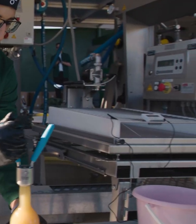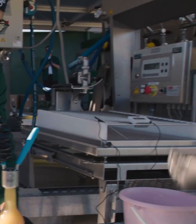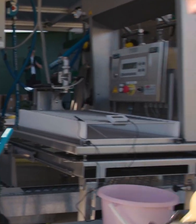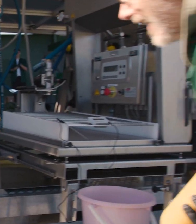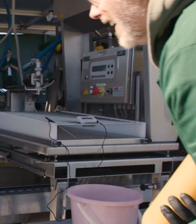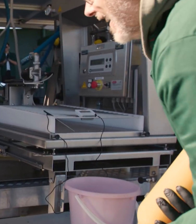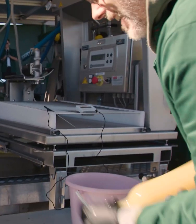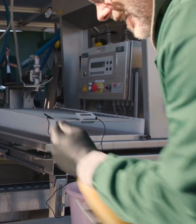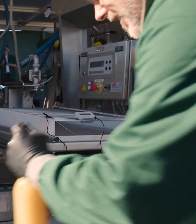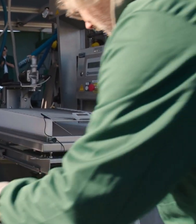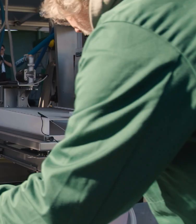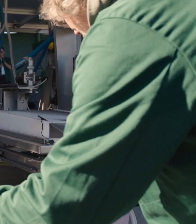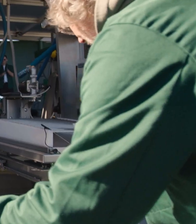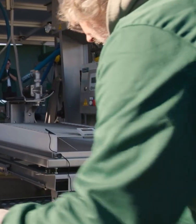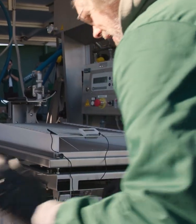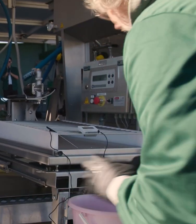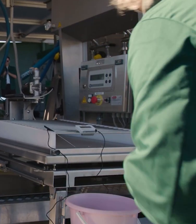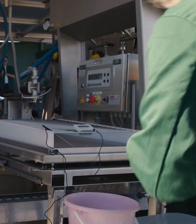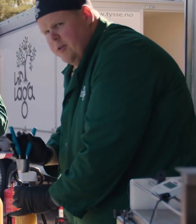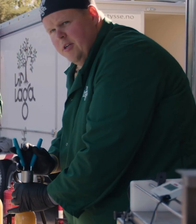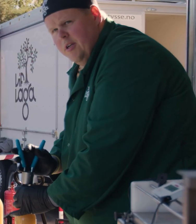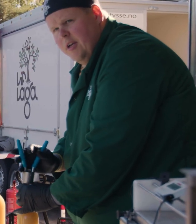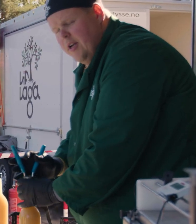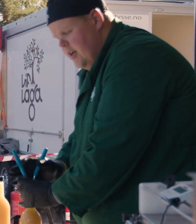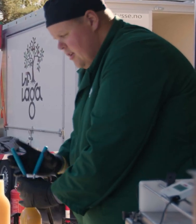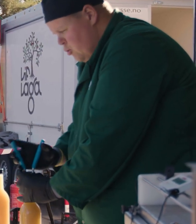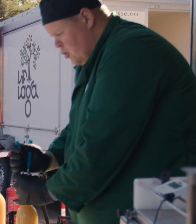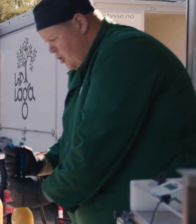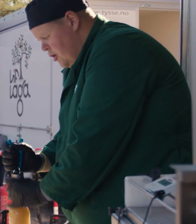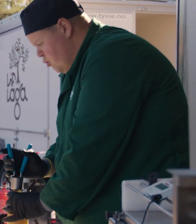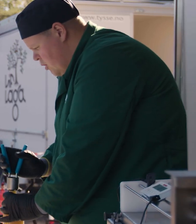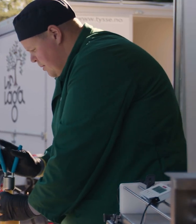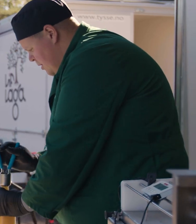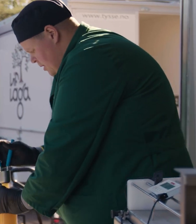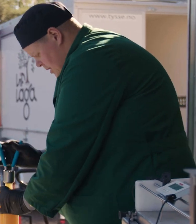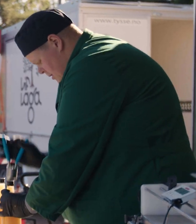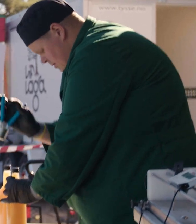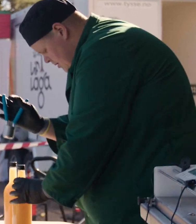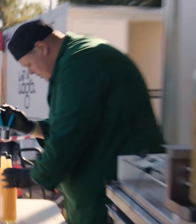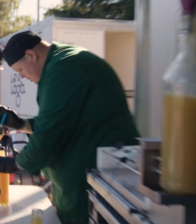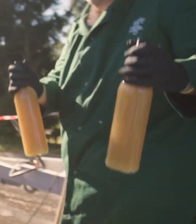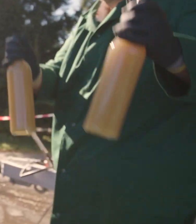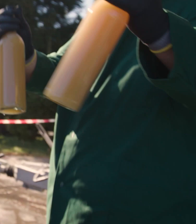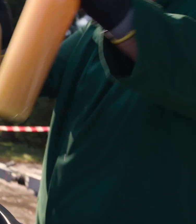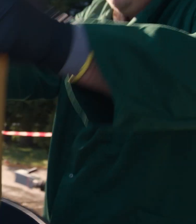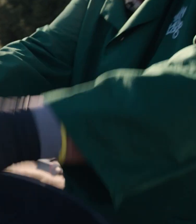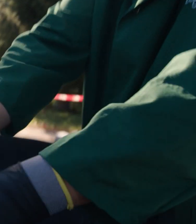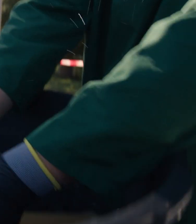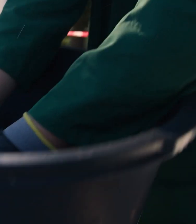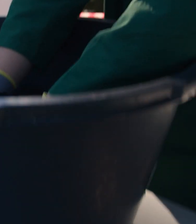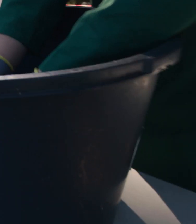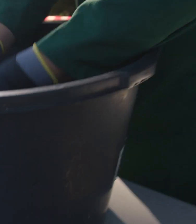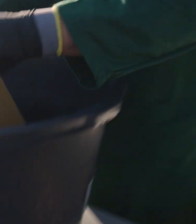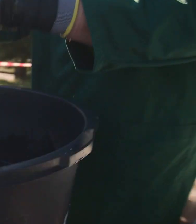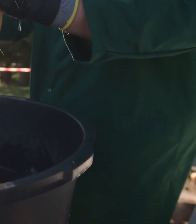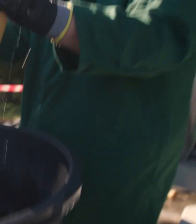ikke bare innenfor matproduksjon, men de har fått erfaring da innenfor teknikker, de har fått erfaring innenfor fabrikk. Og det gir jo et godt grunnlag når du